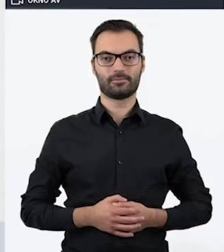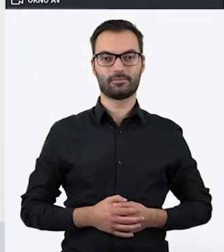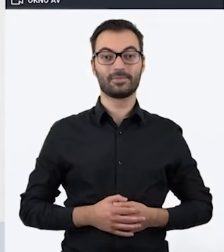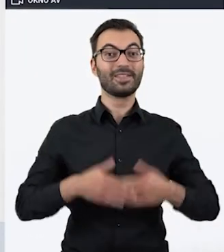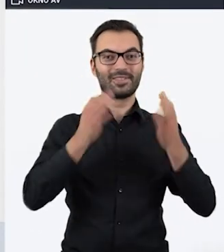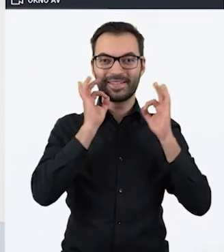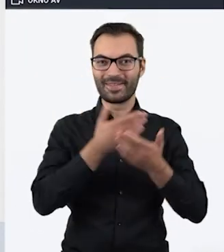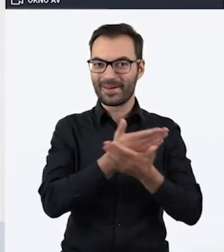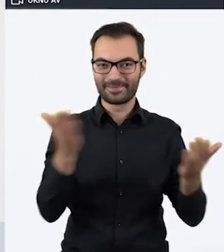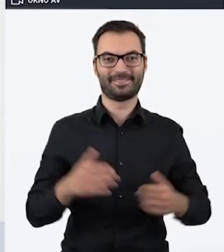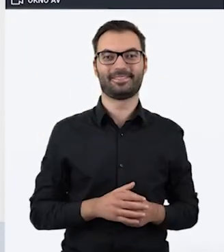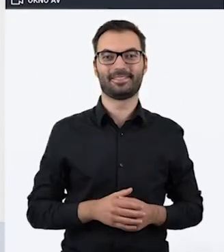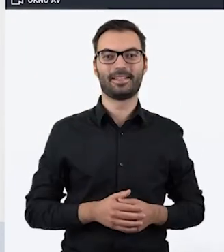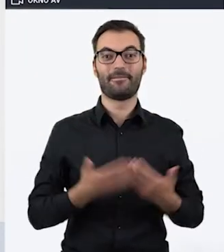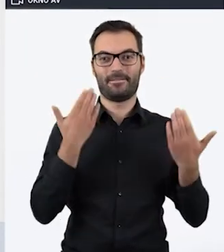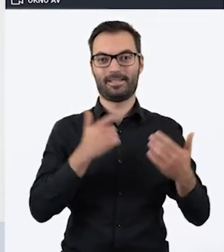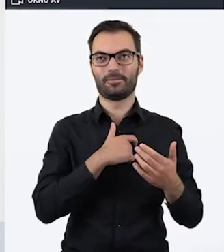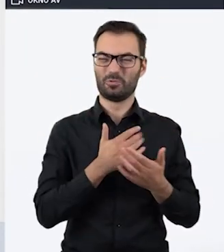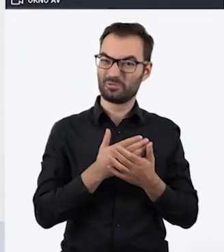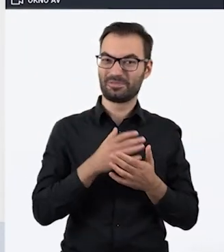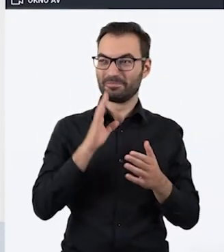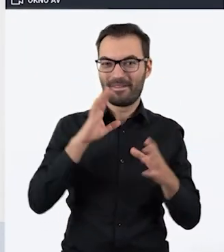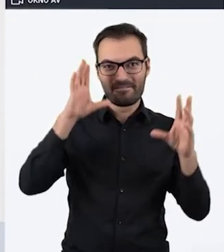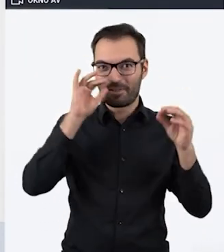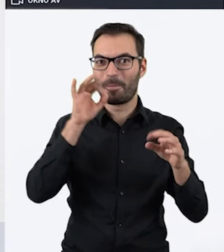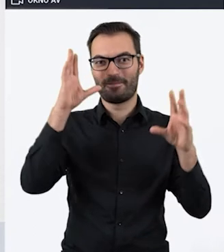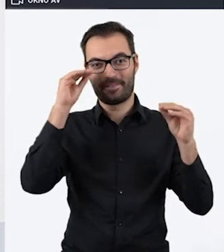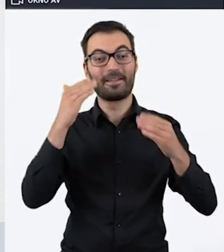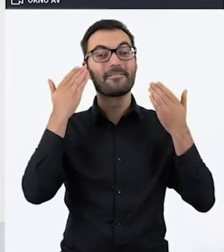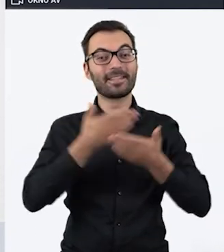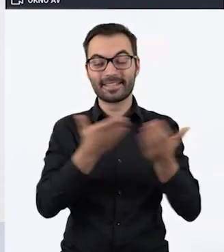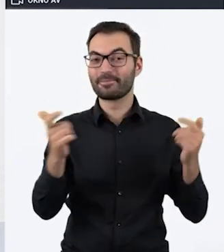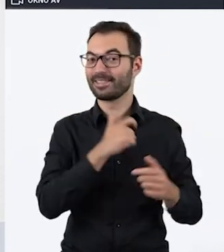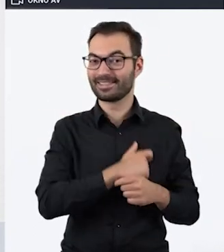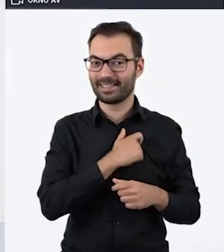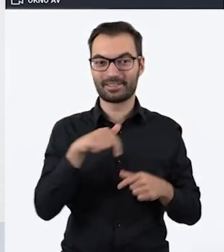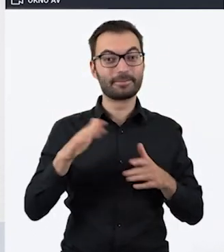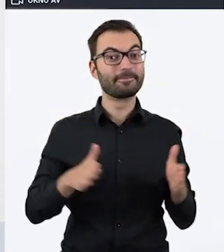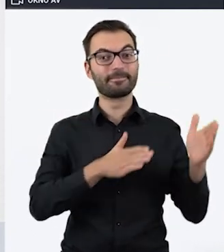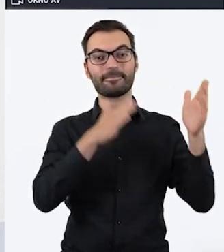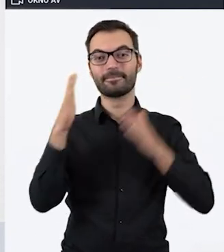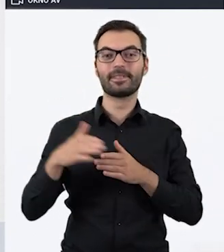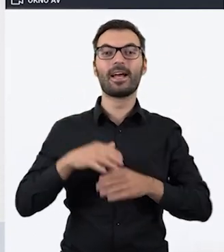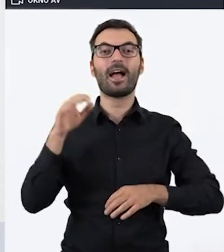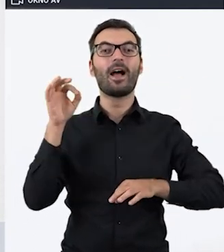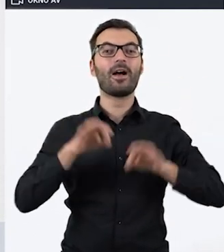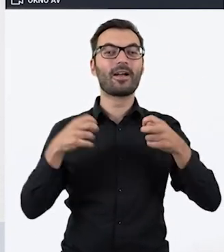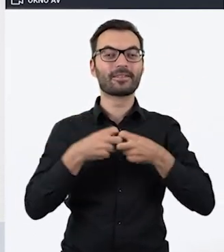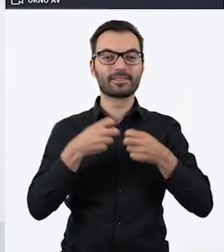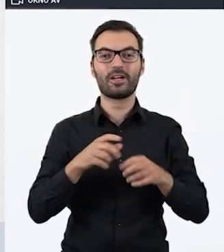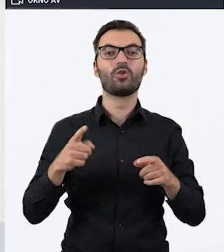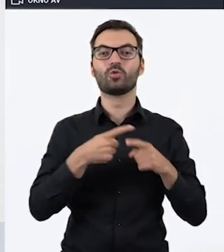Dzień dobry, serdecznie, a właściwie już dobry wieczór. Serdecznie Państwa witam na naszym kolejnym webinarze